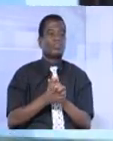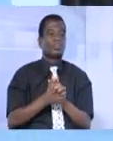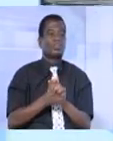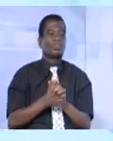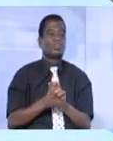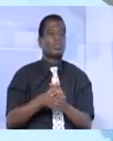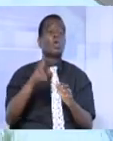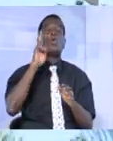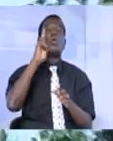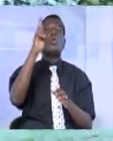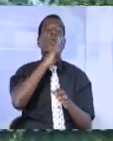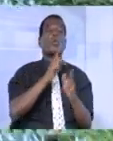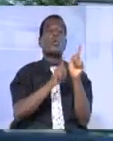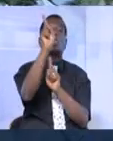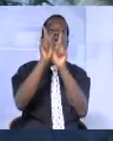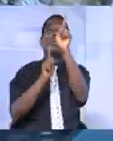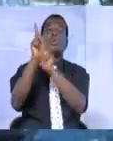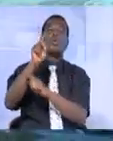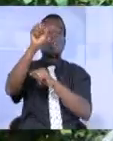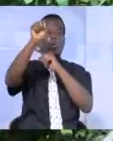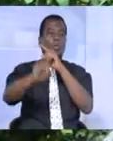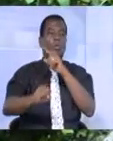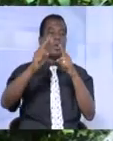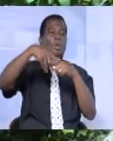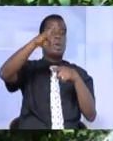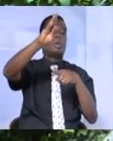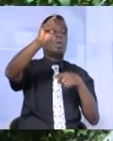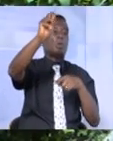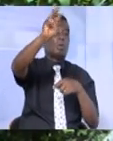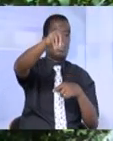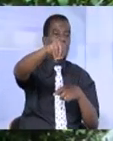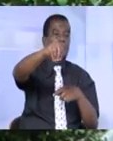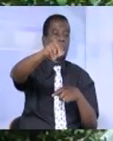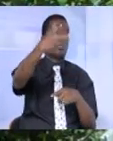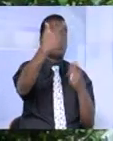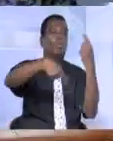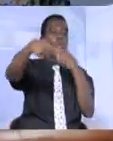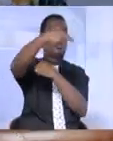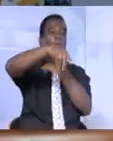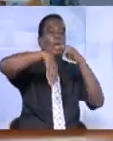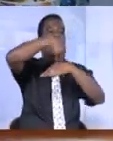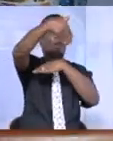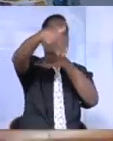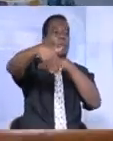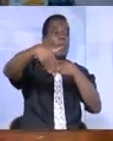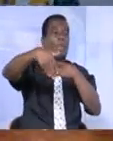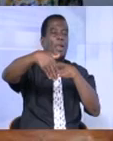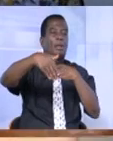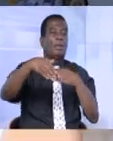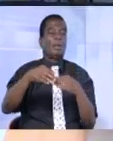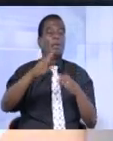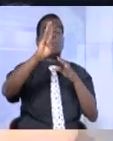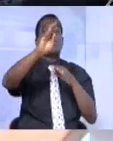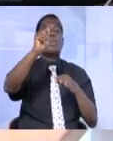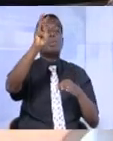Hôtel Étoile du Sud à Grand Bassam, théâtre de l'attaque terroriste du 13 mars dernier. Trois jours après le drame, l'établissement reprend ses activités.